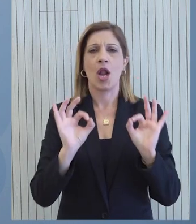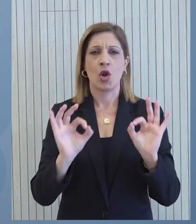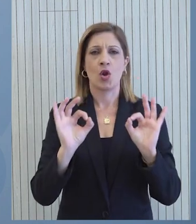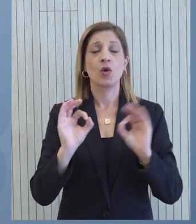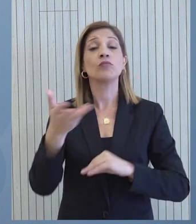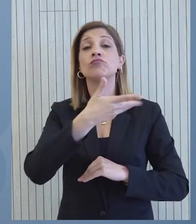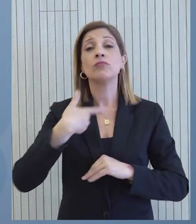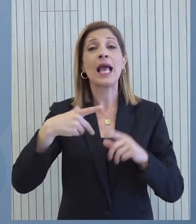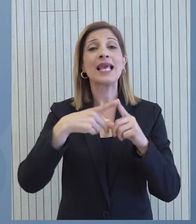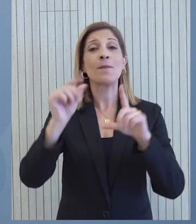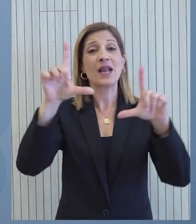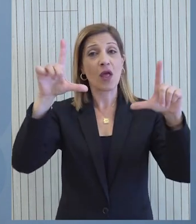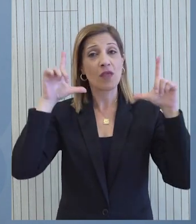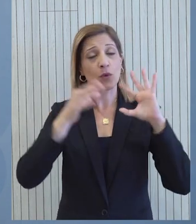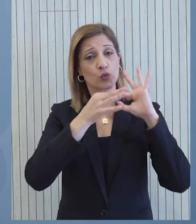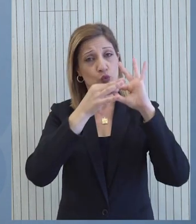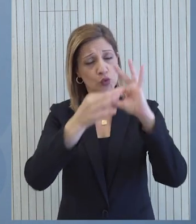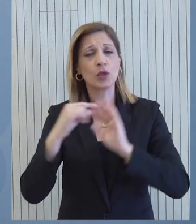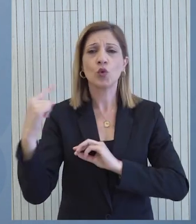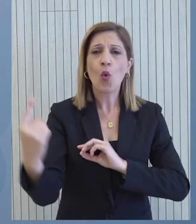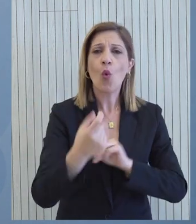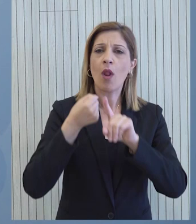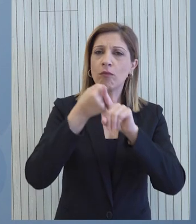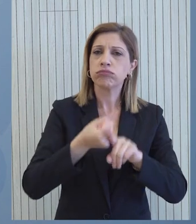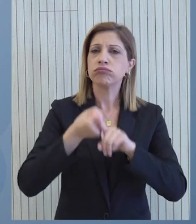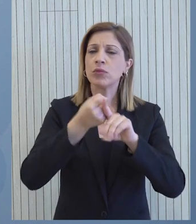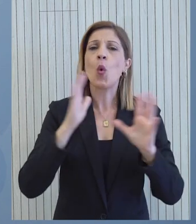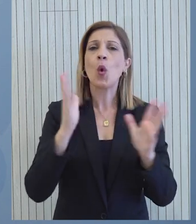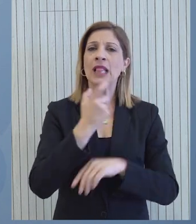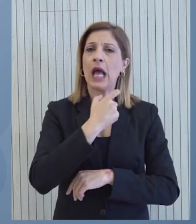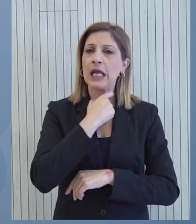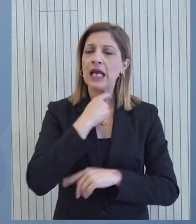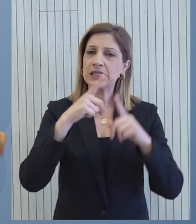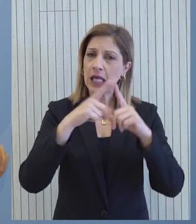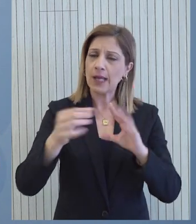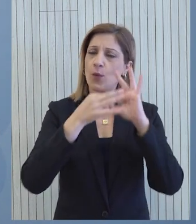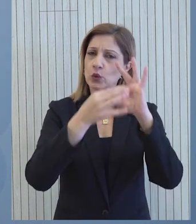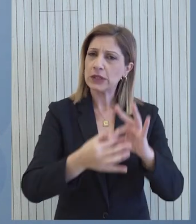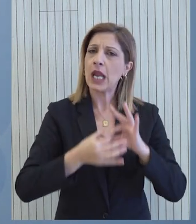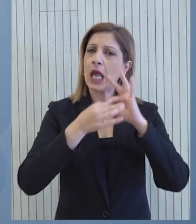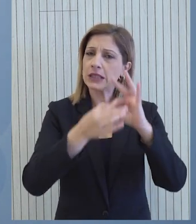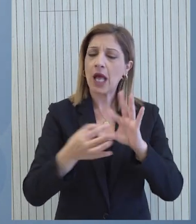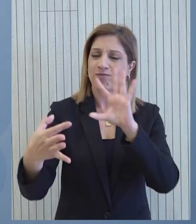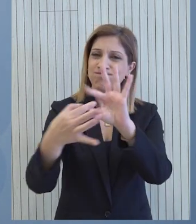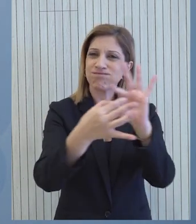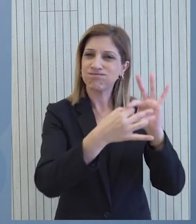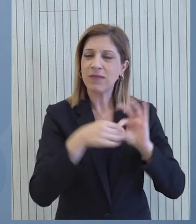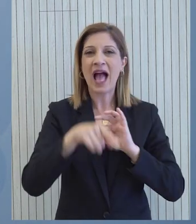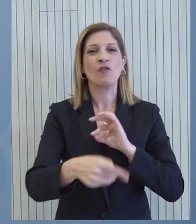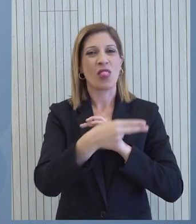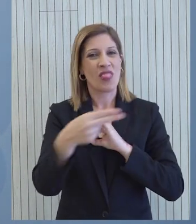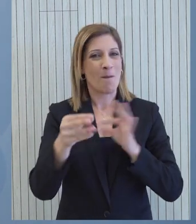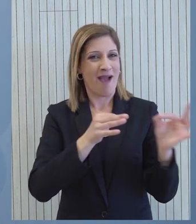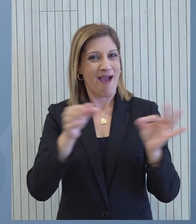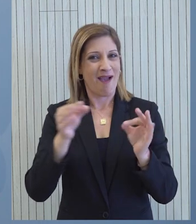Από πλευράς Κυπριακής Δημοκρατίας συνεχίζονται όλες οι διαδικασίες με τις αρμόδιες υπηρεσίες και τους εμπλεκόμενους εταίρους που αφορούν το σχέδιο,